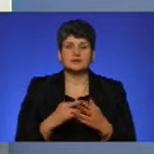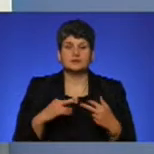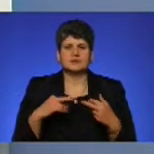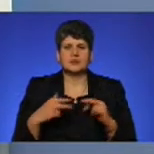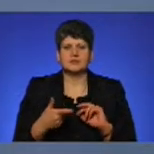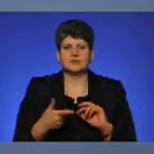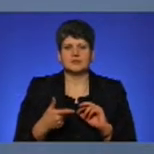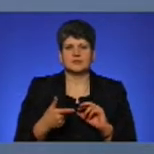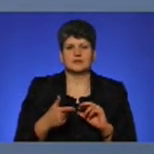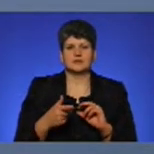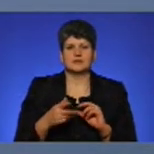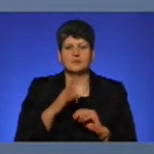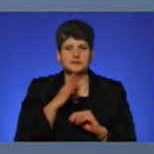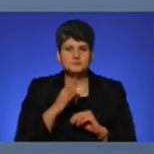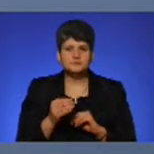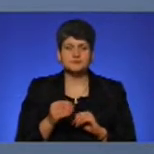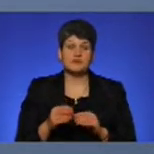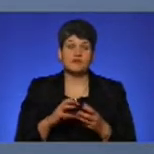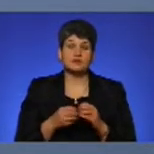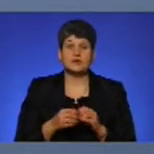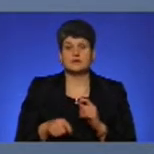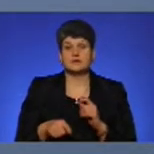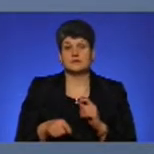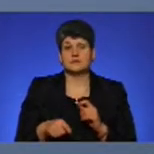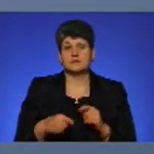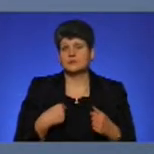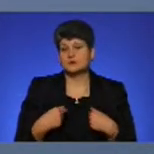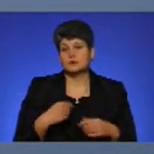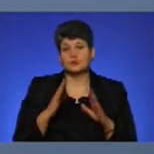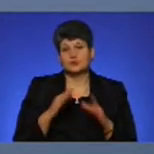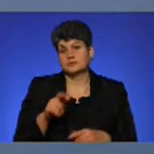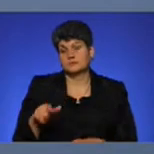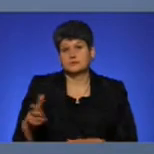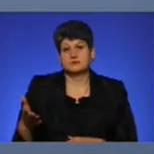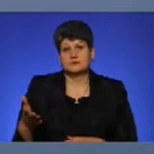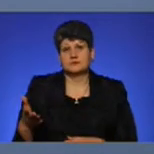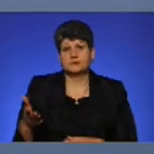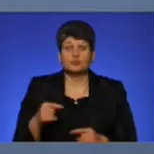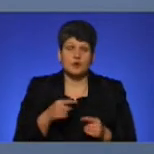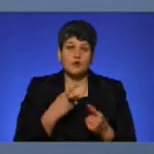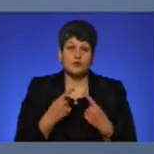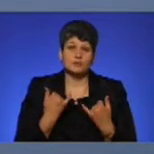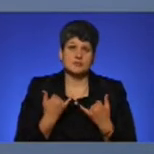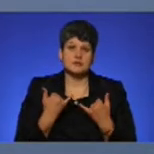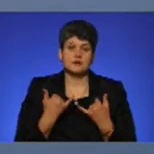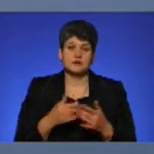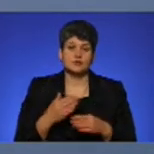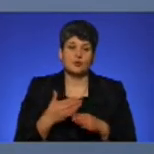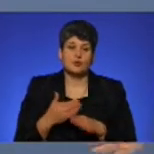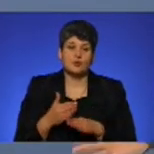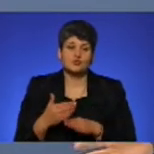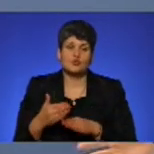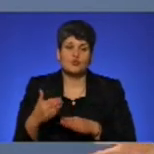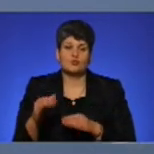кількість рухома складу, то в результаті постраждать, і в кінцем в результаті пасажири. Тому я кажу, що ми йдемо зараз до того поступово, що будемо